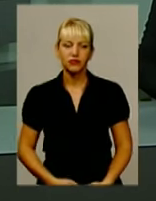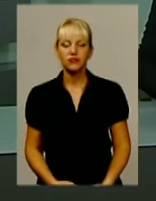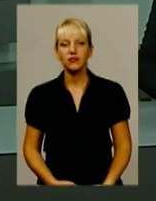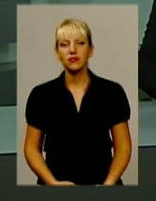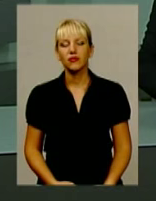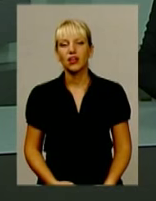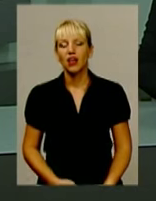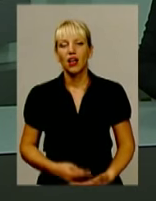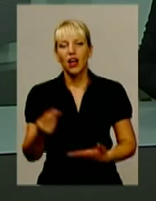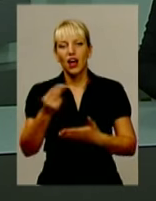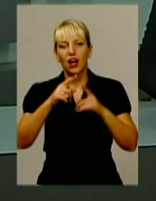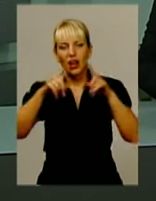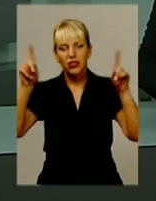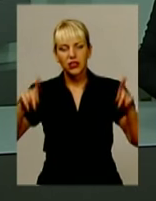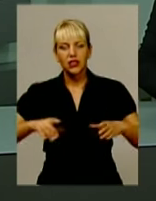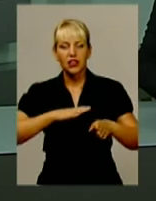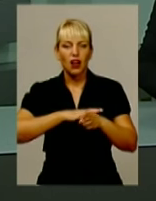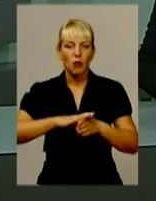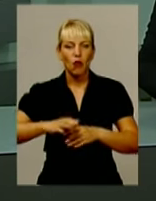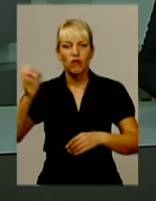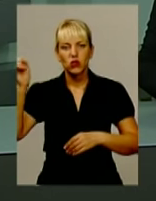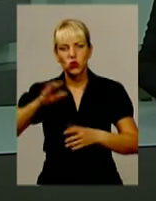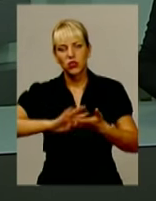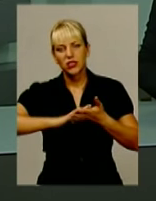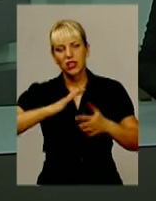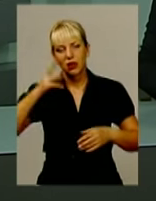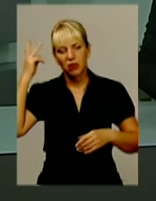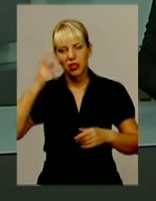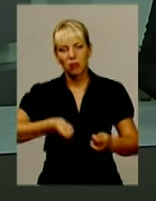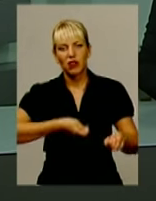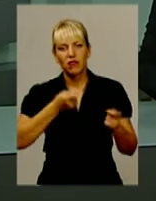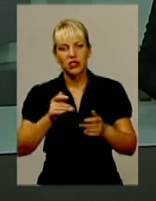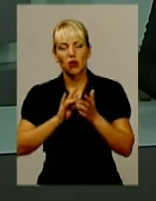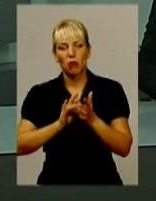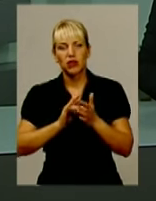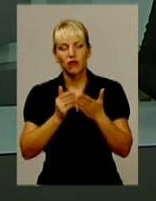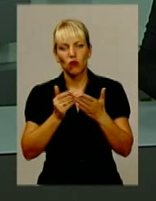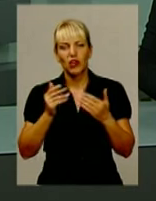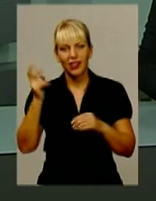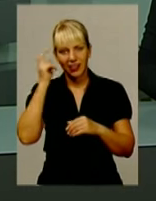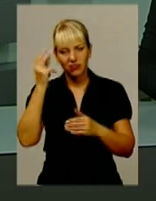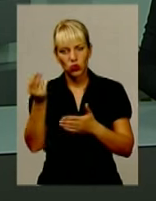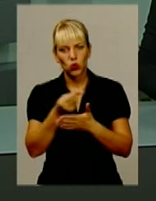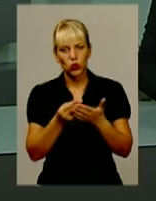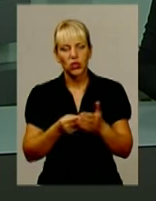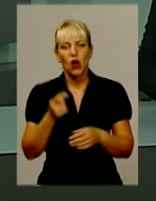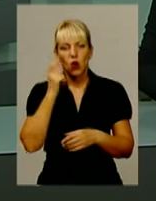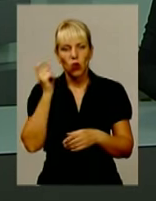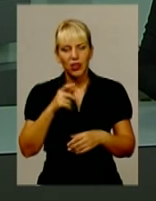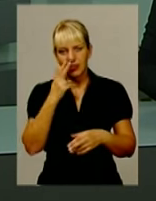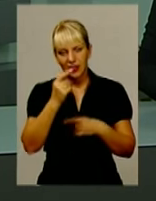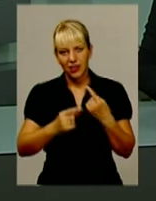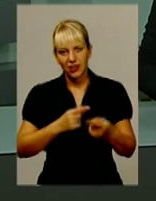Картини наповнені сонячним сяйвом. До Хмельницького привезли мандрівну виставку київської художниці. Українські